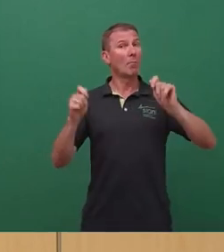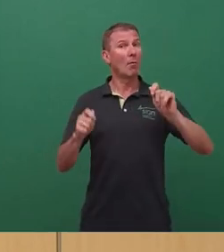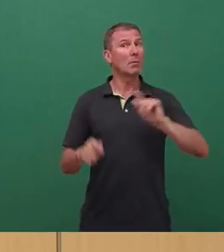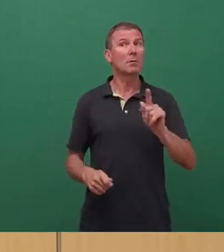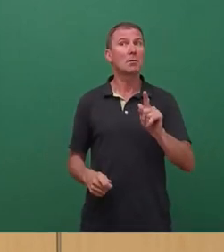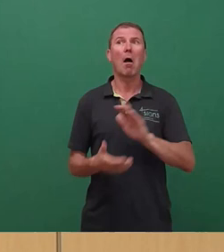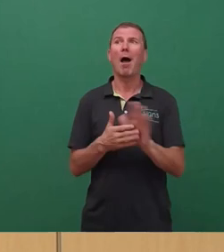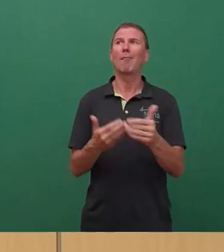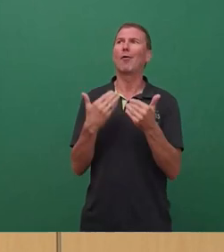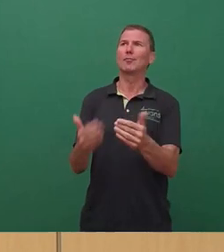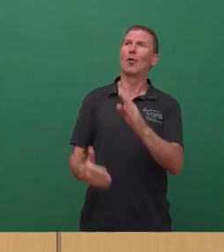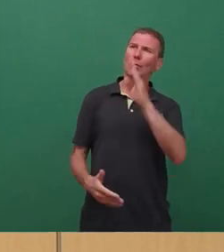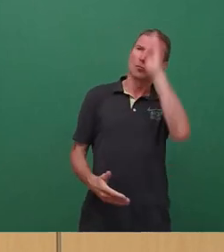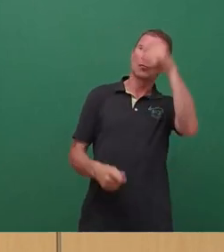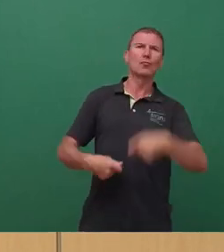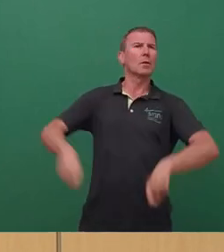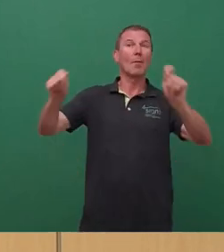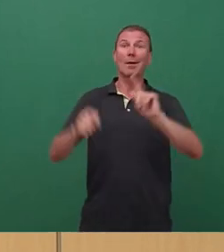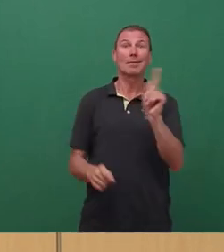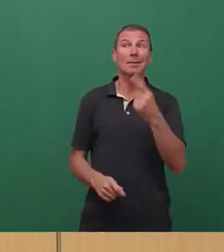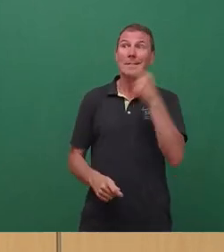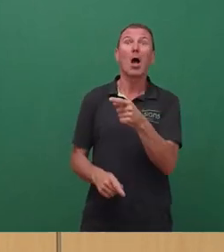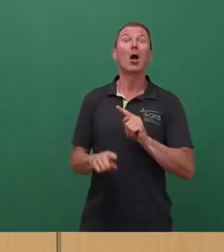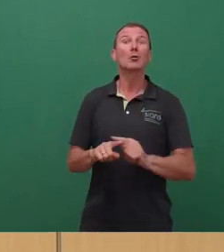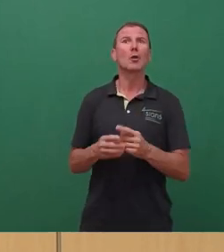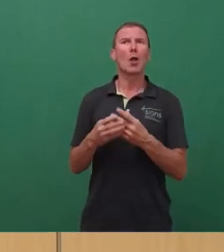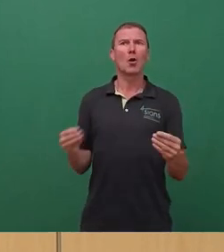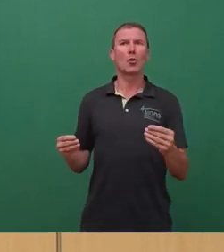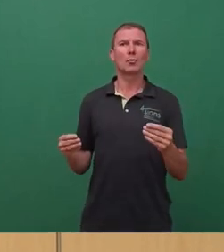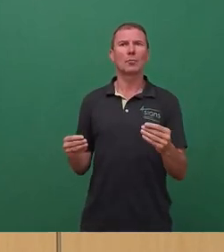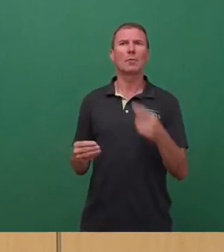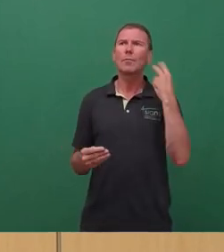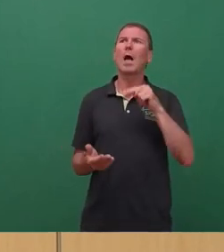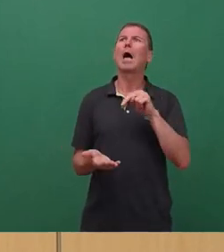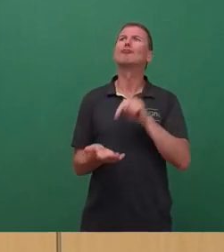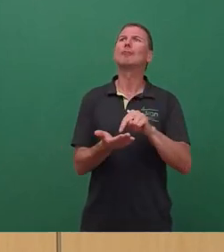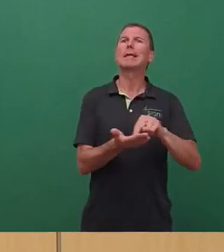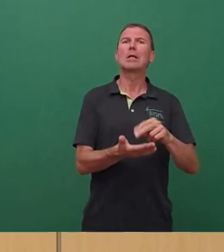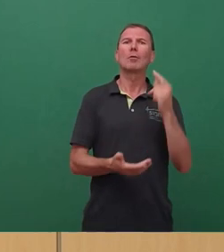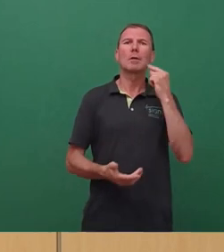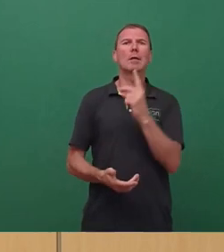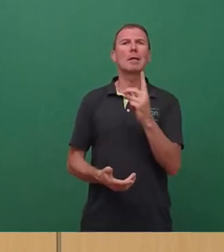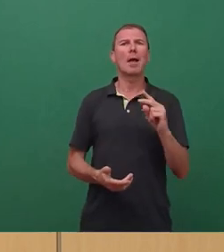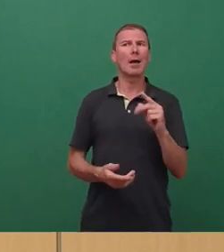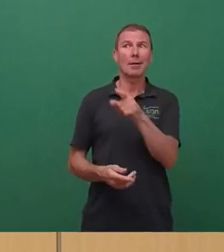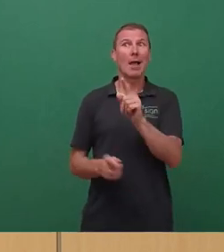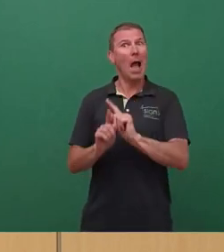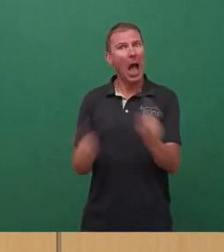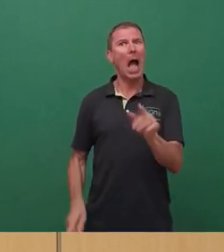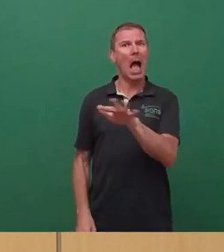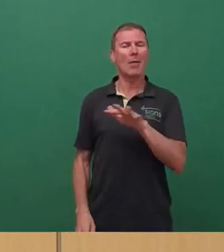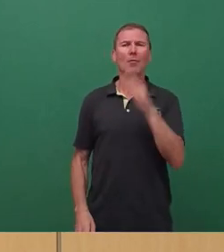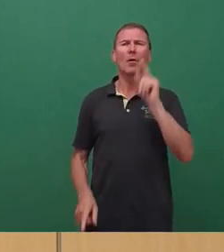Die Bebauung ist eine Sonderlösung entgegen des Trends der Standardisierung in der DDR gewesen, die man sich zu dieser damaligen Zeit